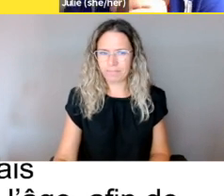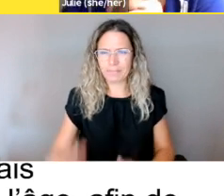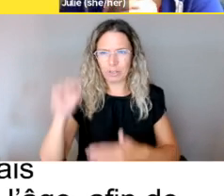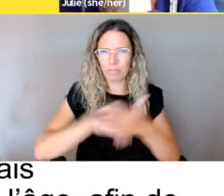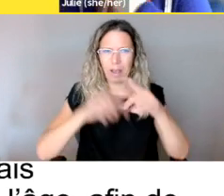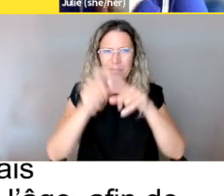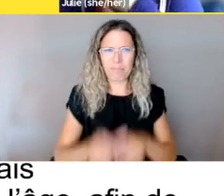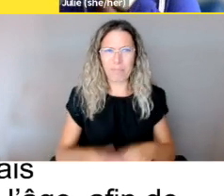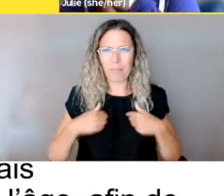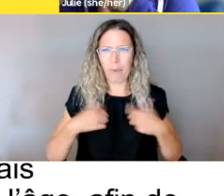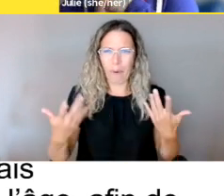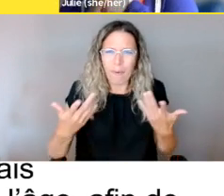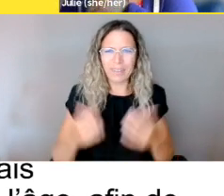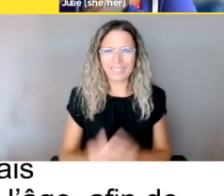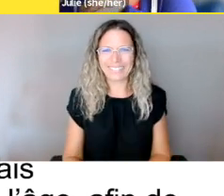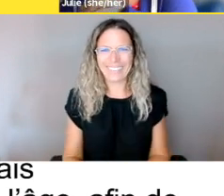cet après-midi.